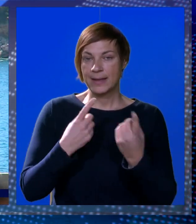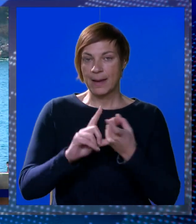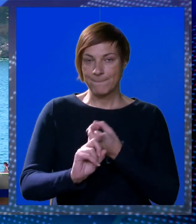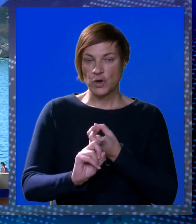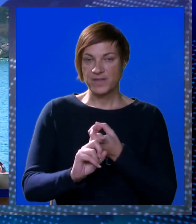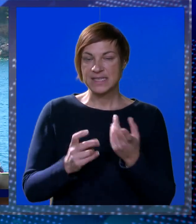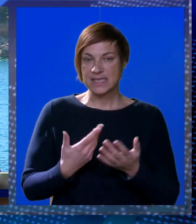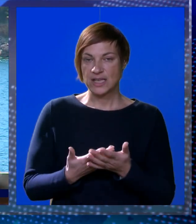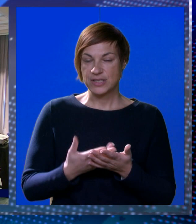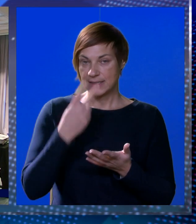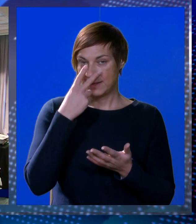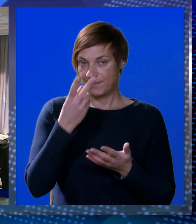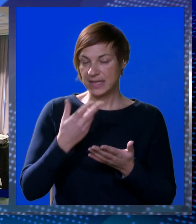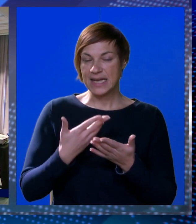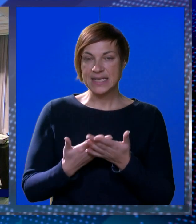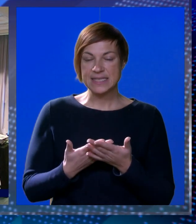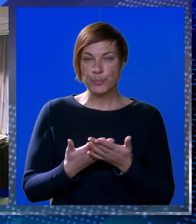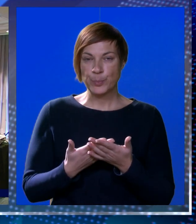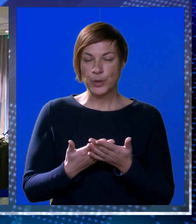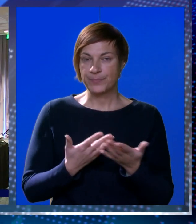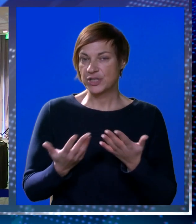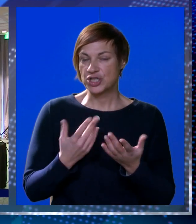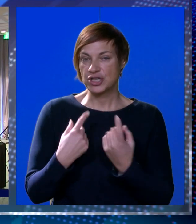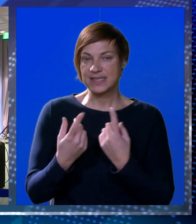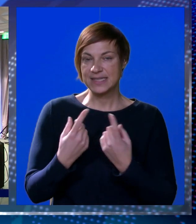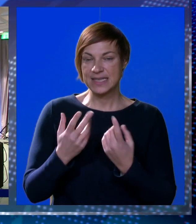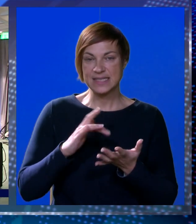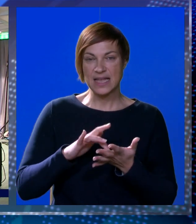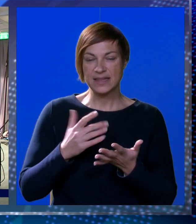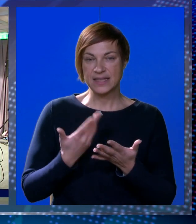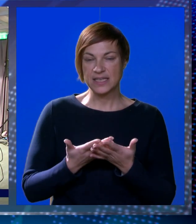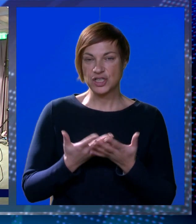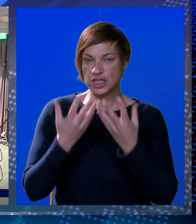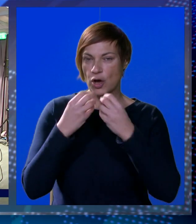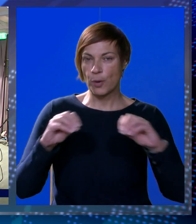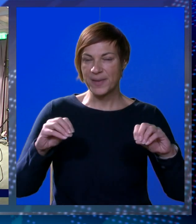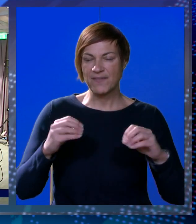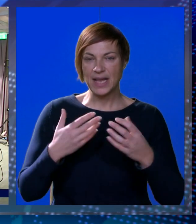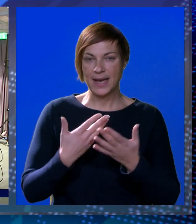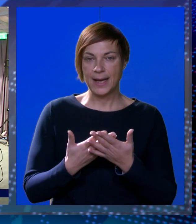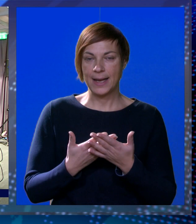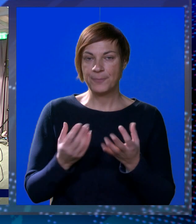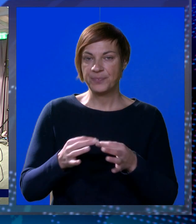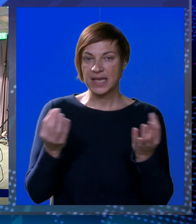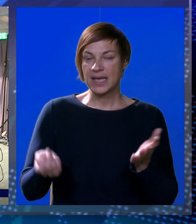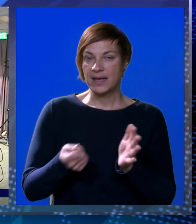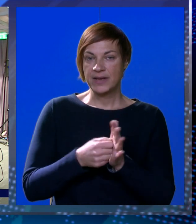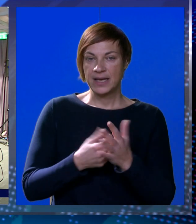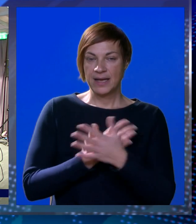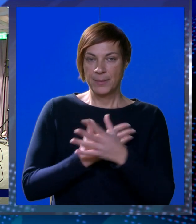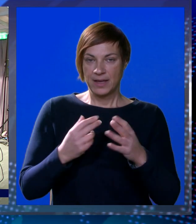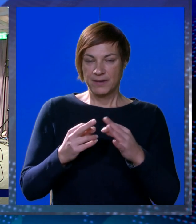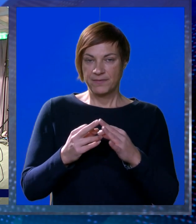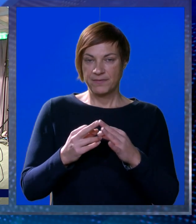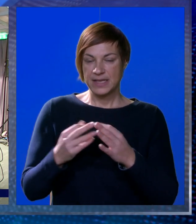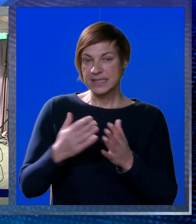prometne povezanosti. Evo vidjeli smo da je što se cesta tiče objavljena javna nabava